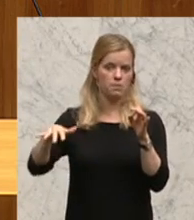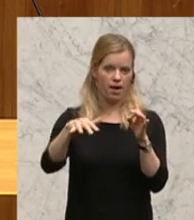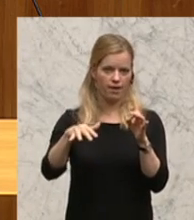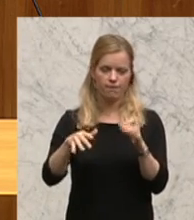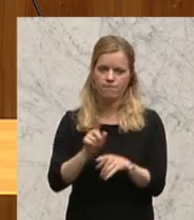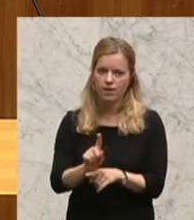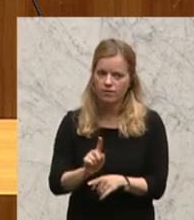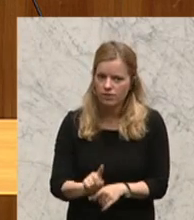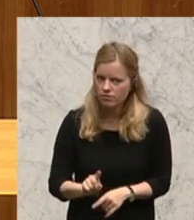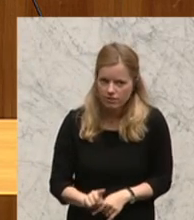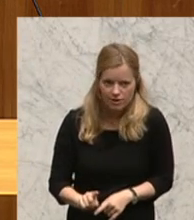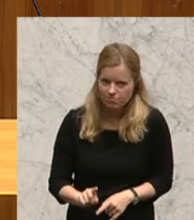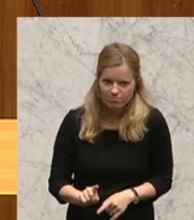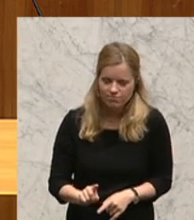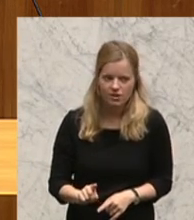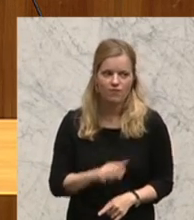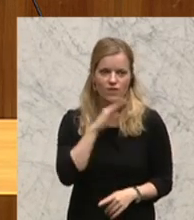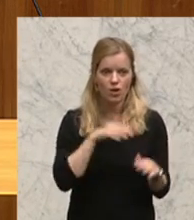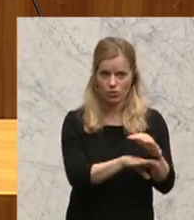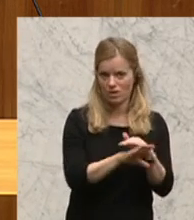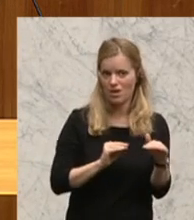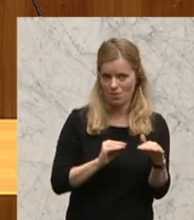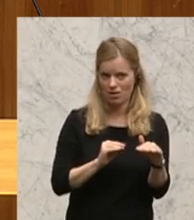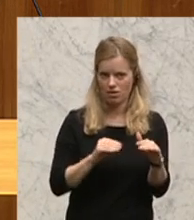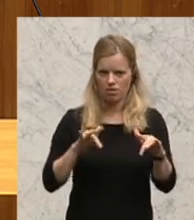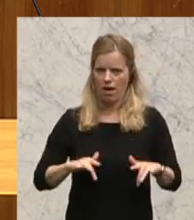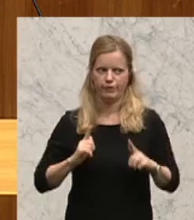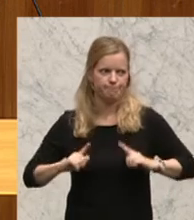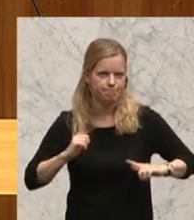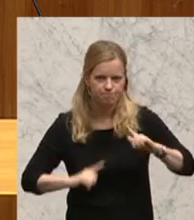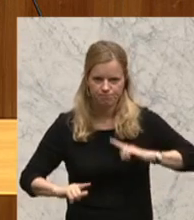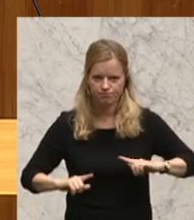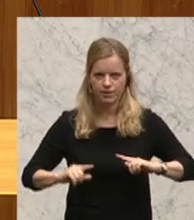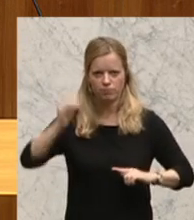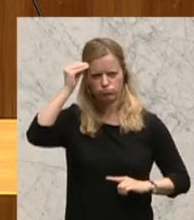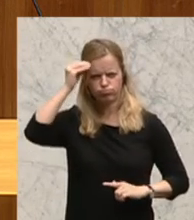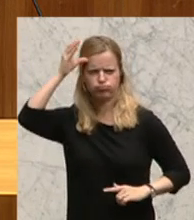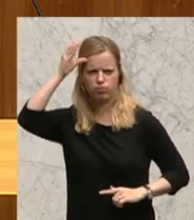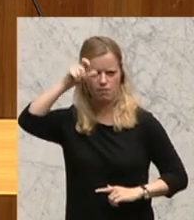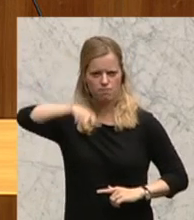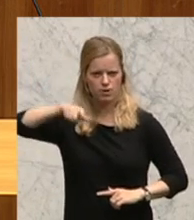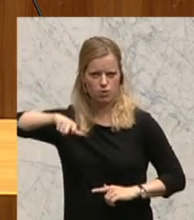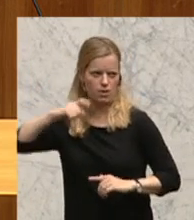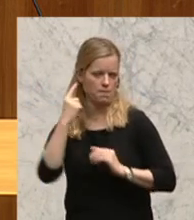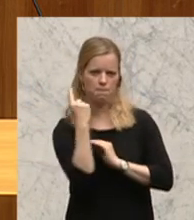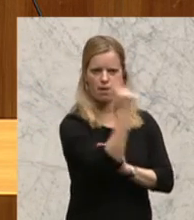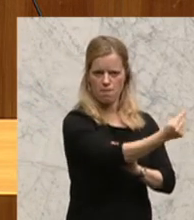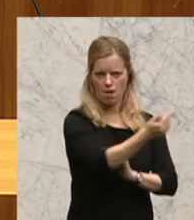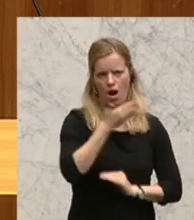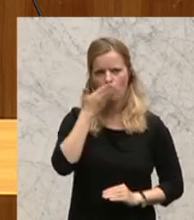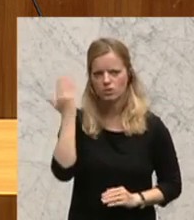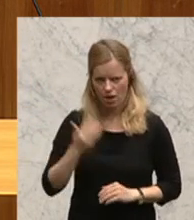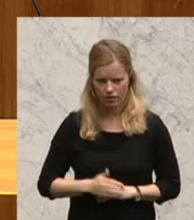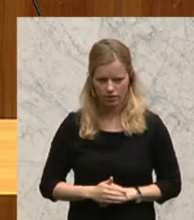ganz, ganz viele Unternehmen. Wir haben einen Braindrain, wir verlieren also hochqualifizierte Menschen im erheblichen Umfang ans Ausland. Jeder achte